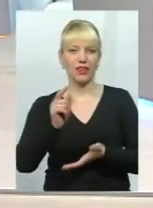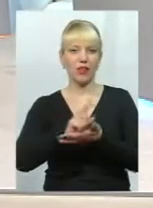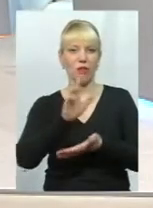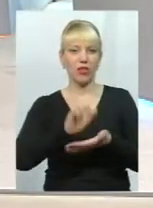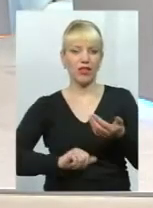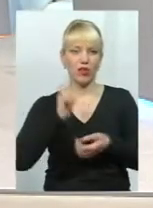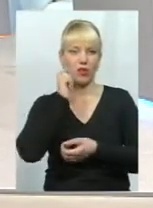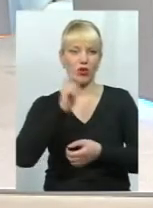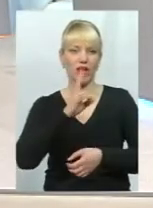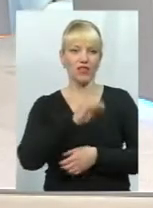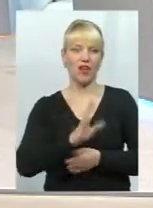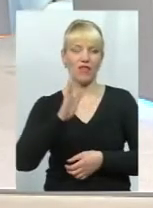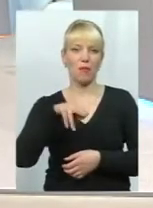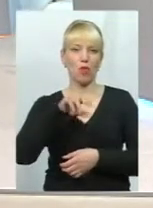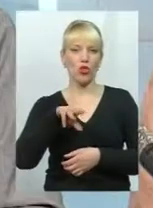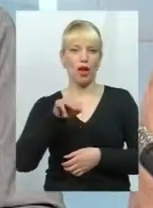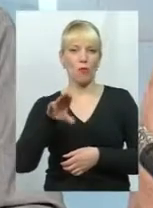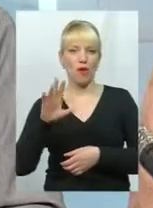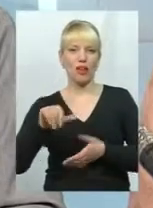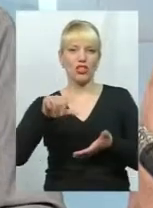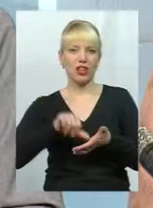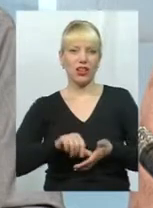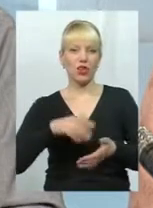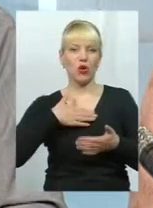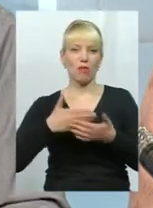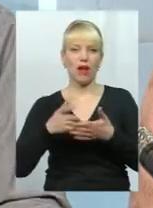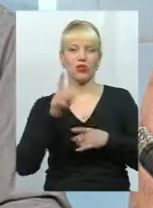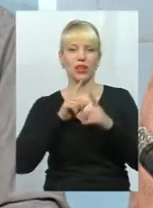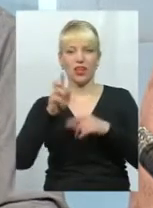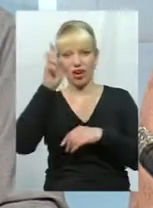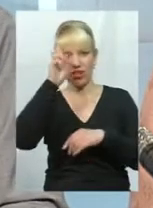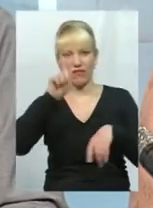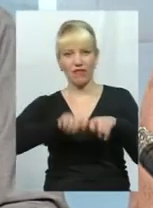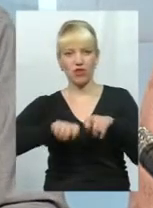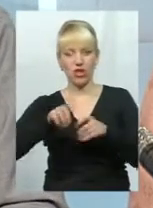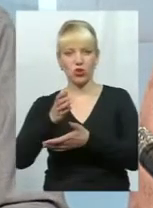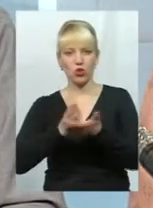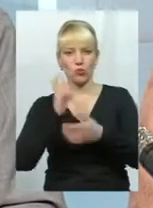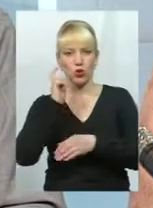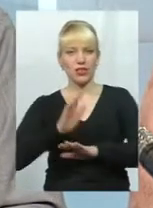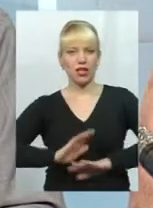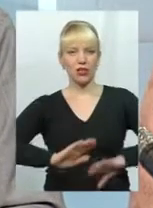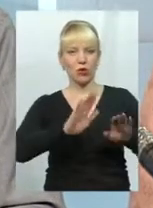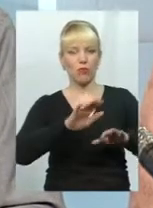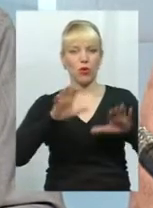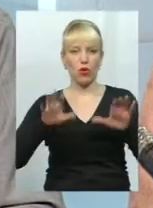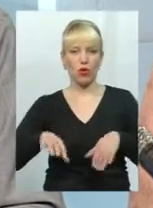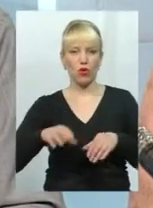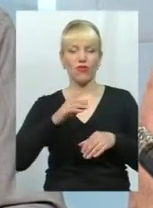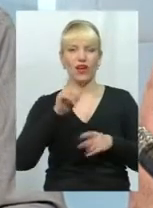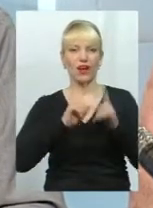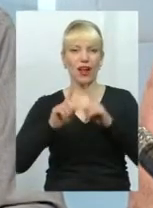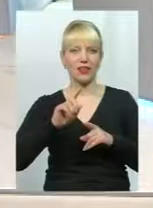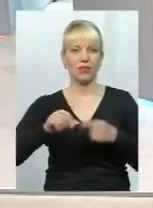Наталія Васильовна Потапова, член Громадської ради при Державній фіскальній службі України, заступник голови Ради підприємців при Хмельницькій